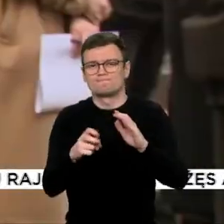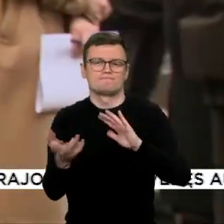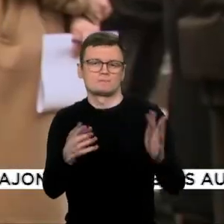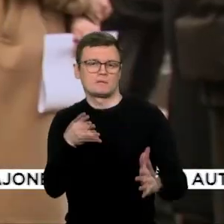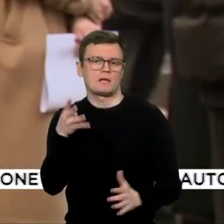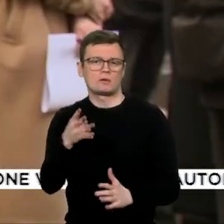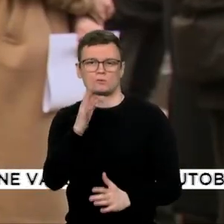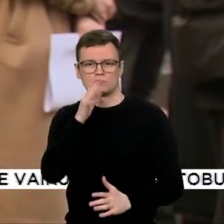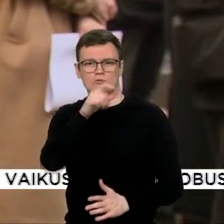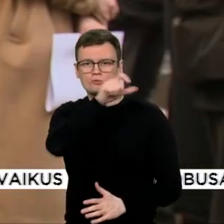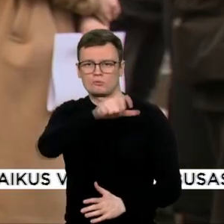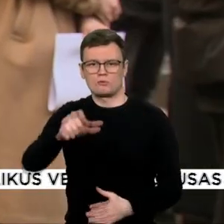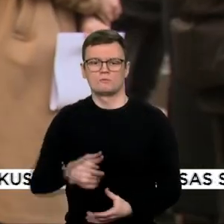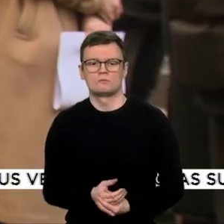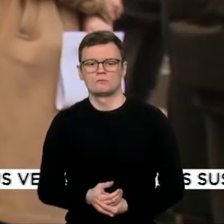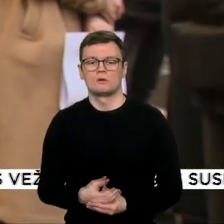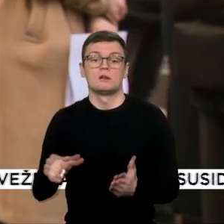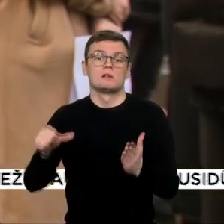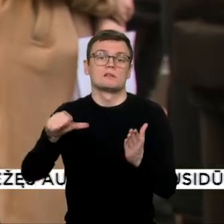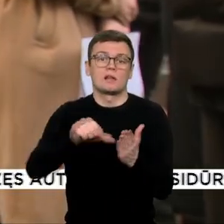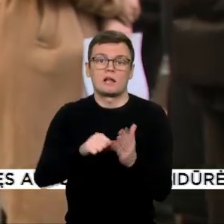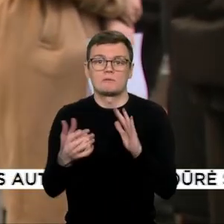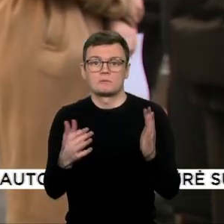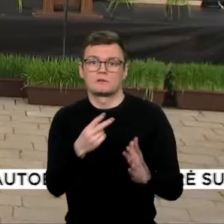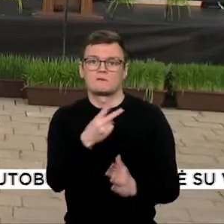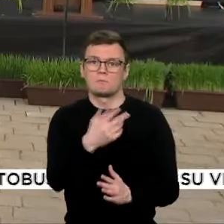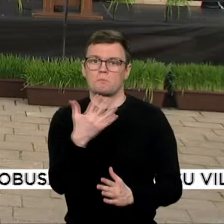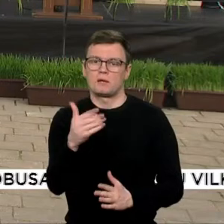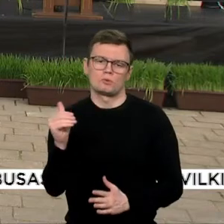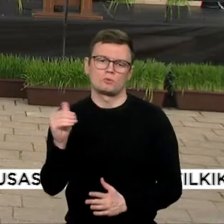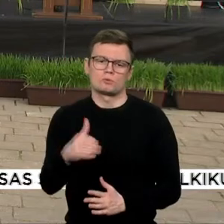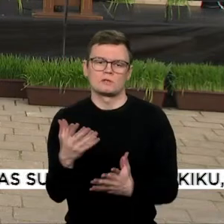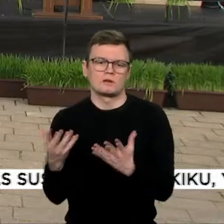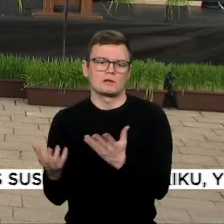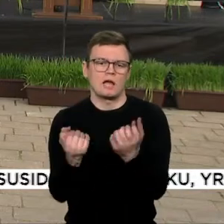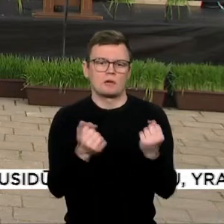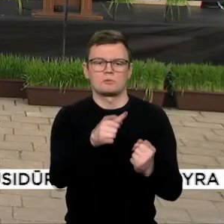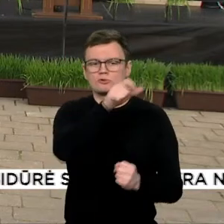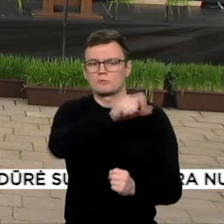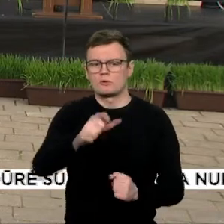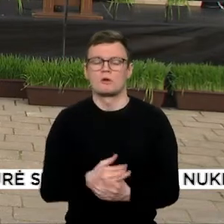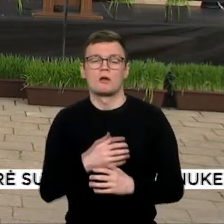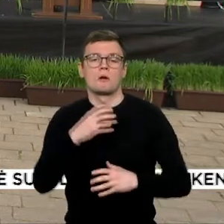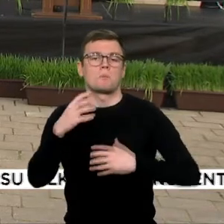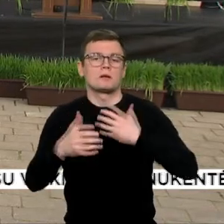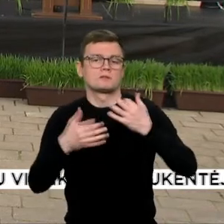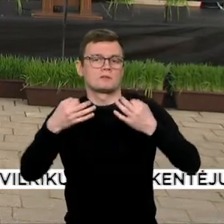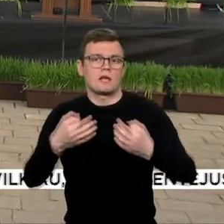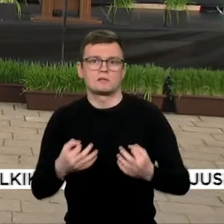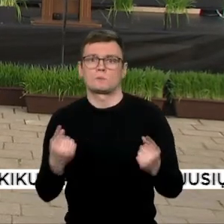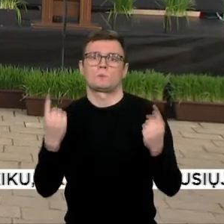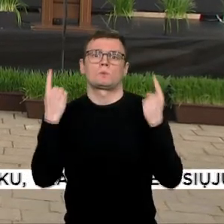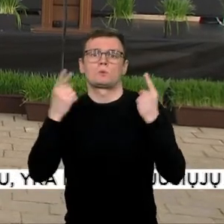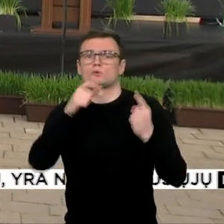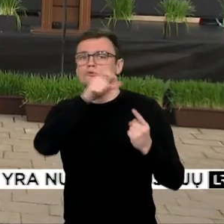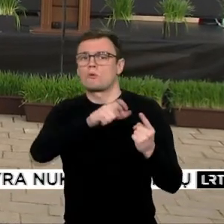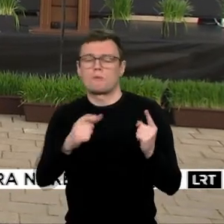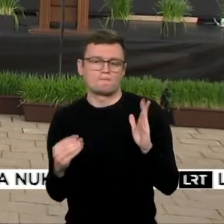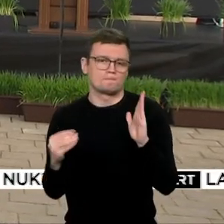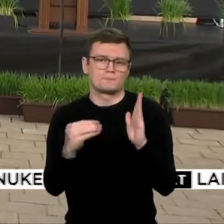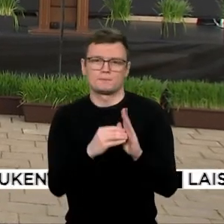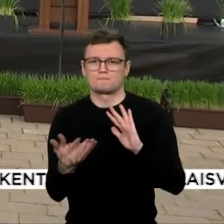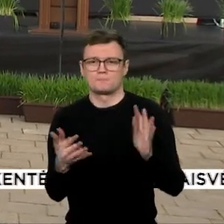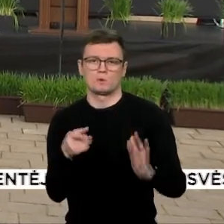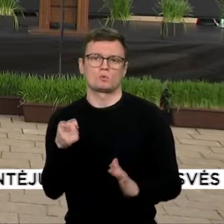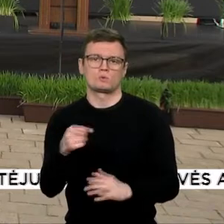dalyvavo maždaug 25 tūkstančiai gelbėtojų. Pasaulio teisuolius sąrašę užfiksuota tik maždaug tūkstantis pavardžių.